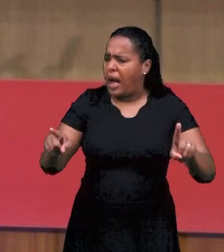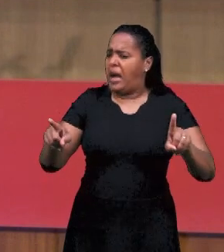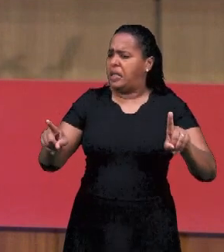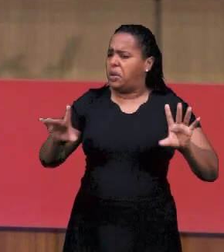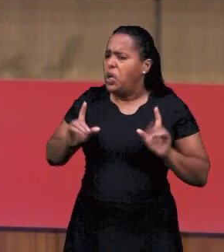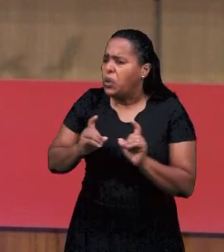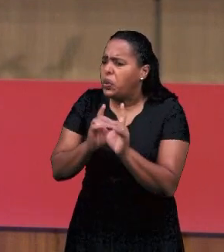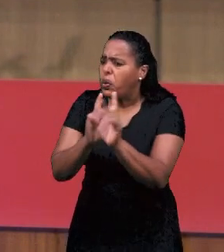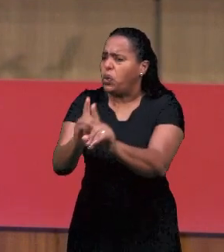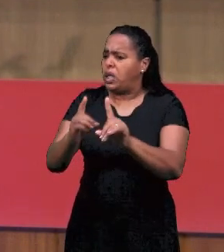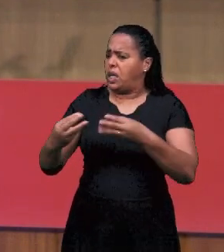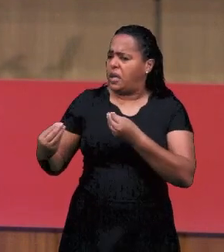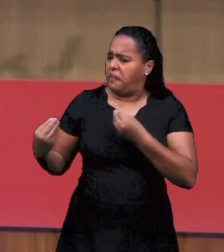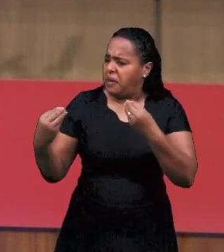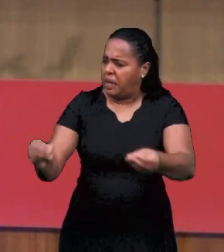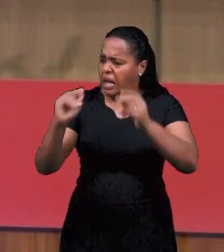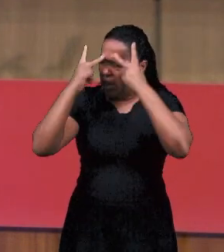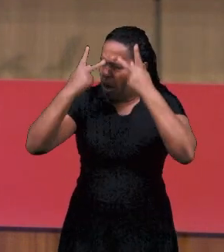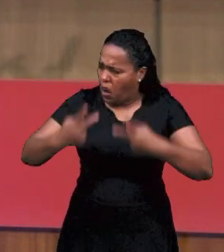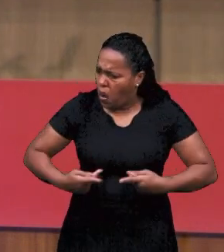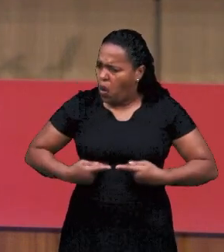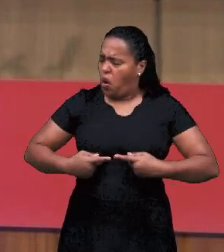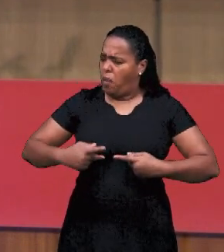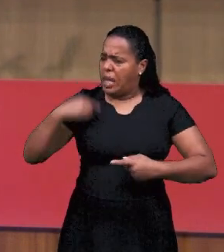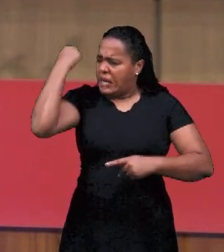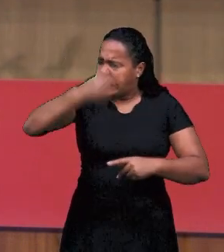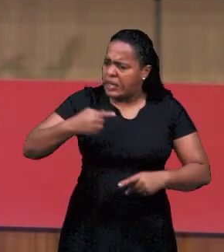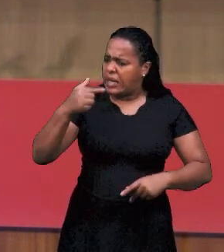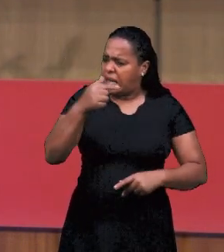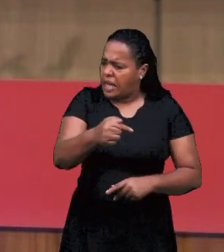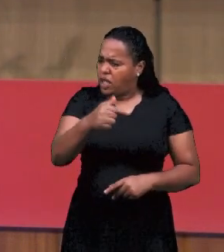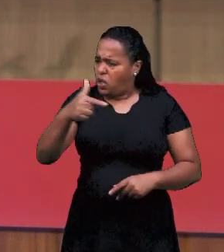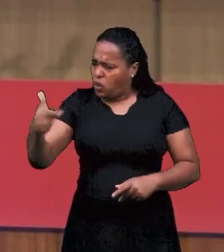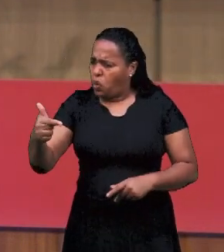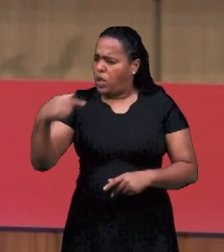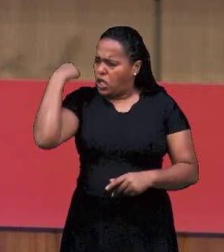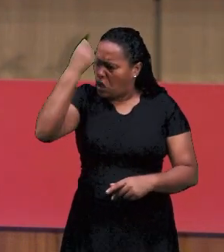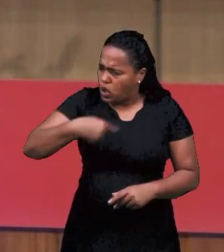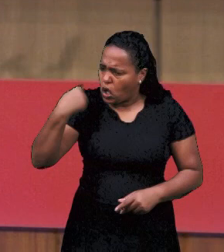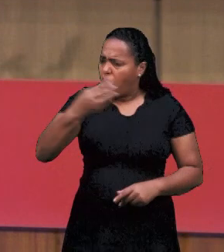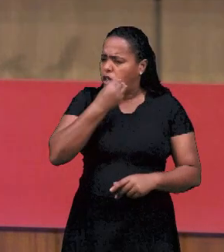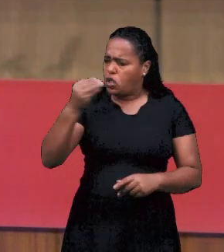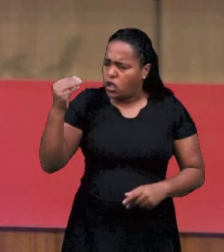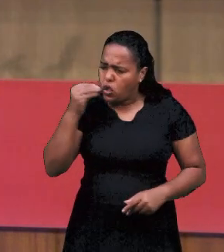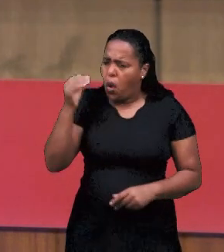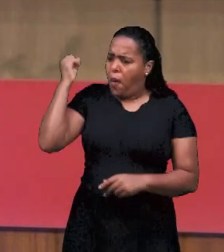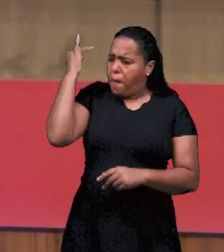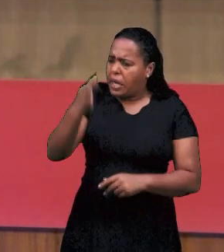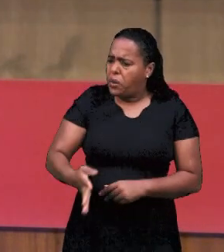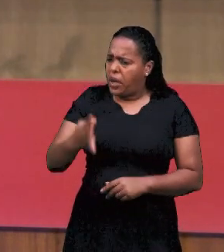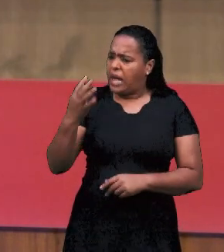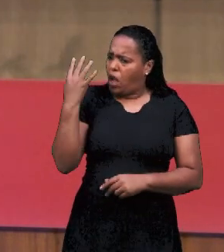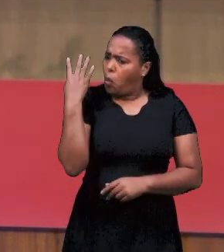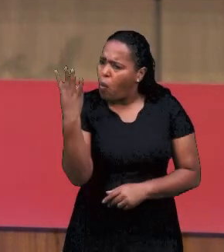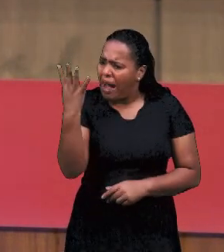изменить. Я говорю, вы стоите, мясо едите за столом и обсуждаете